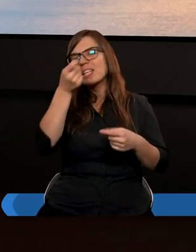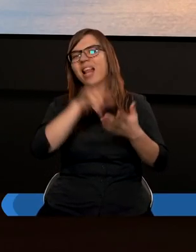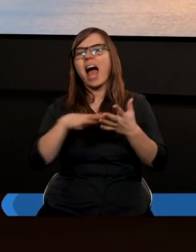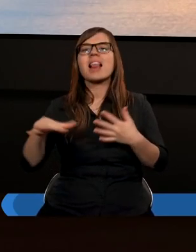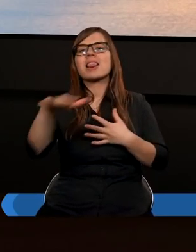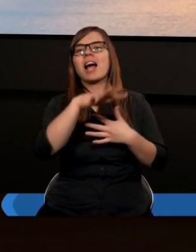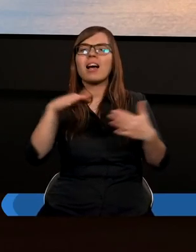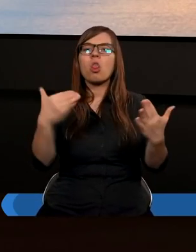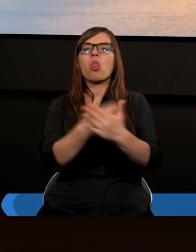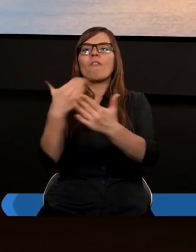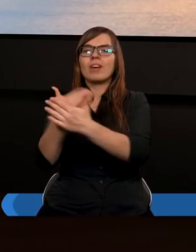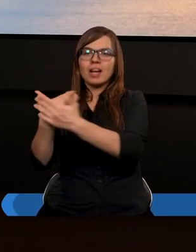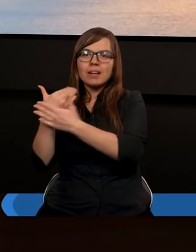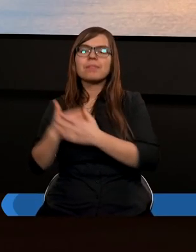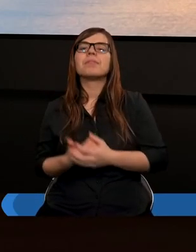tereny.